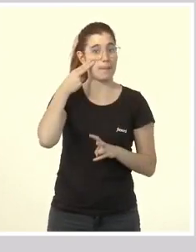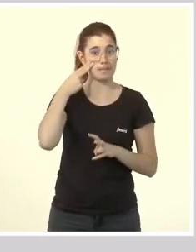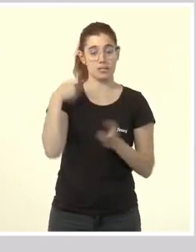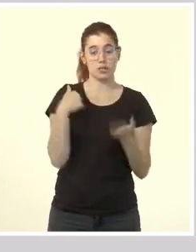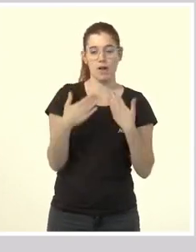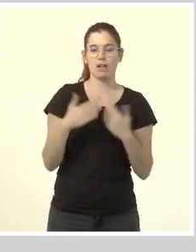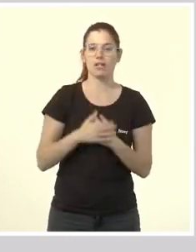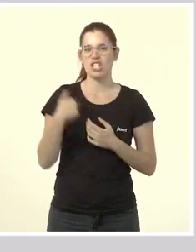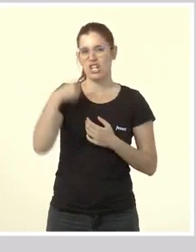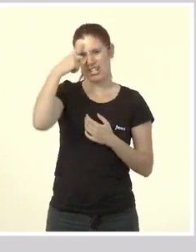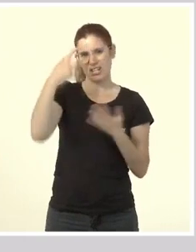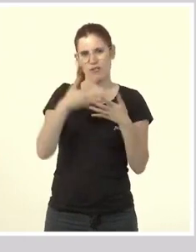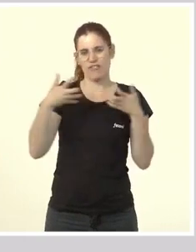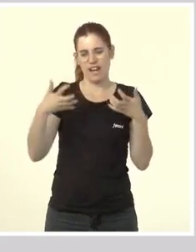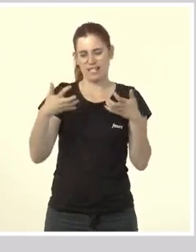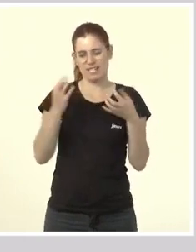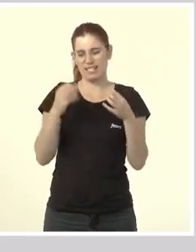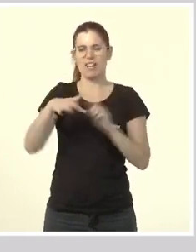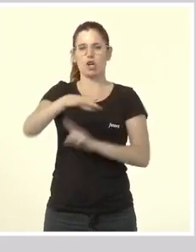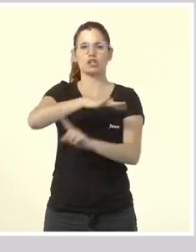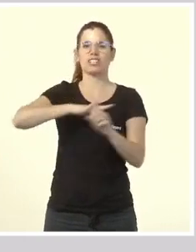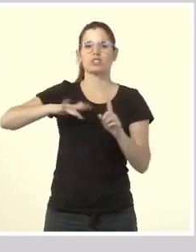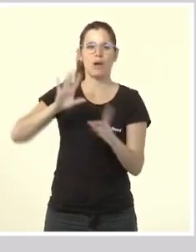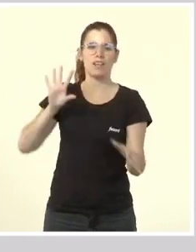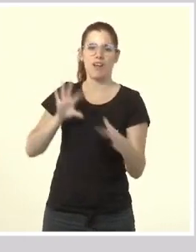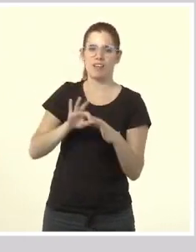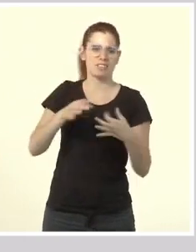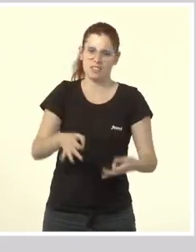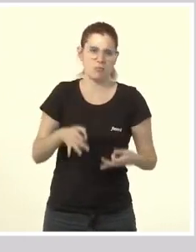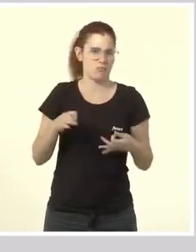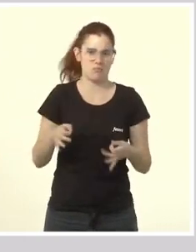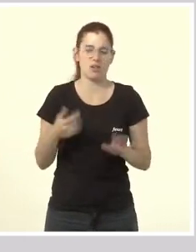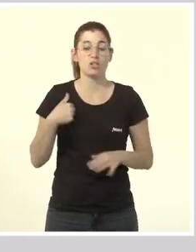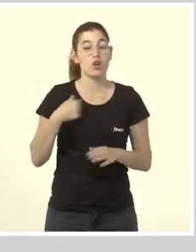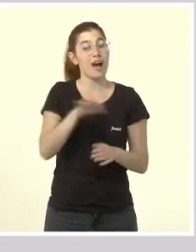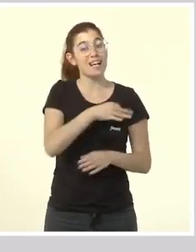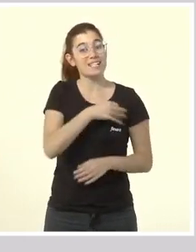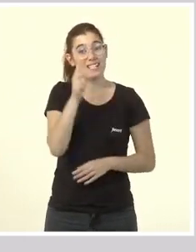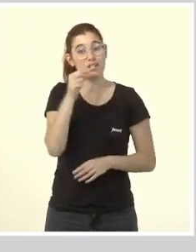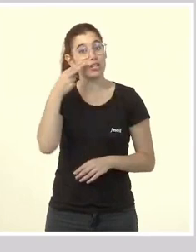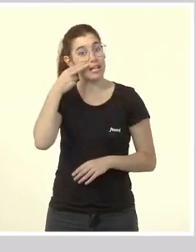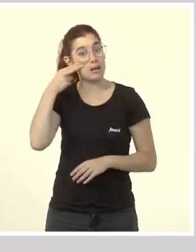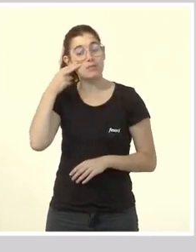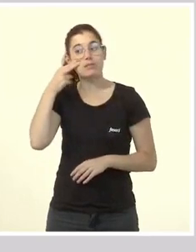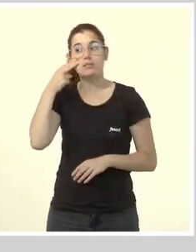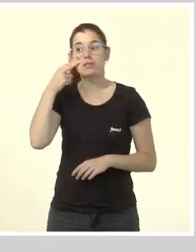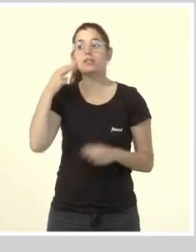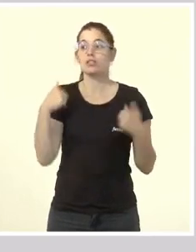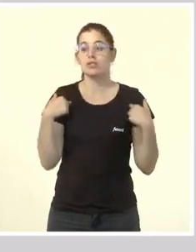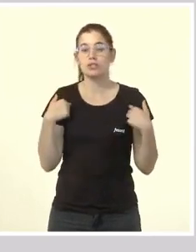jo crec que les frases s'han d'acabar i contextualitzar sempre. Jo, el senyor Camps, en el qual vaig tindre